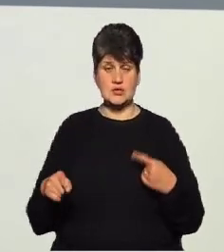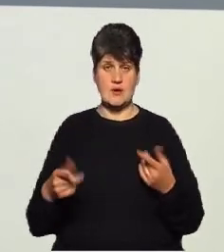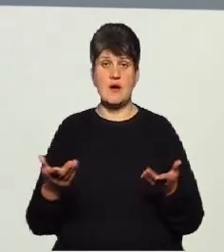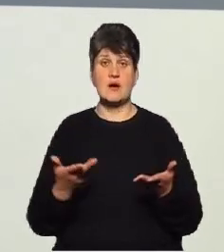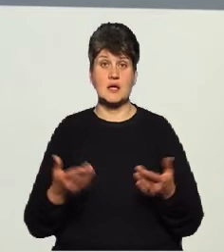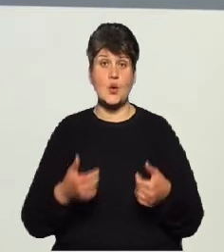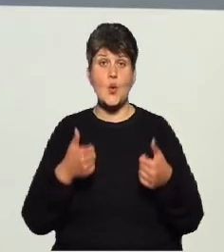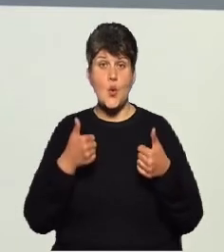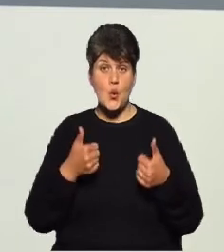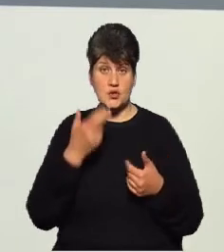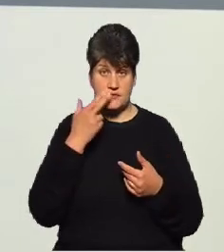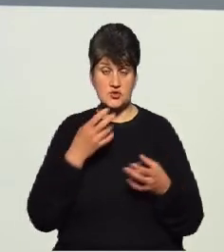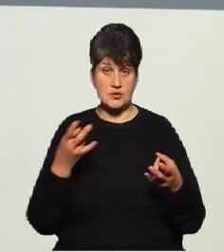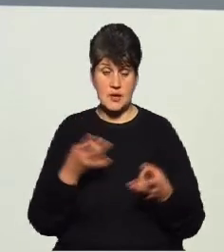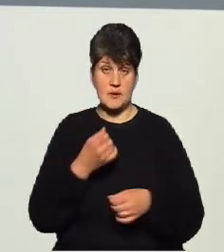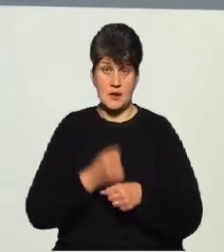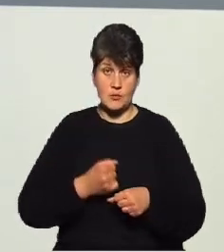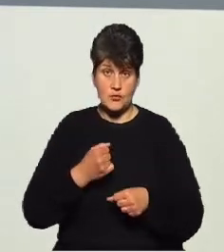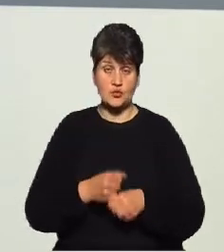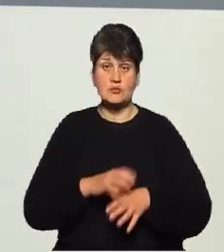варто напрацювати, щоб уникнути інсульту?